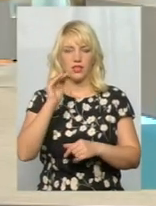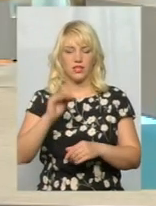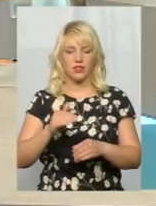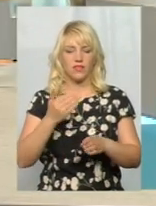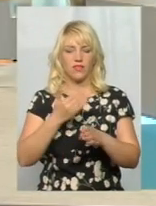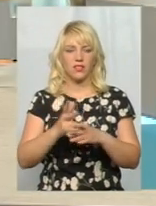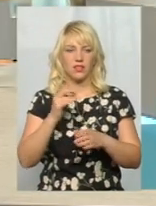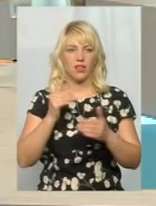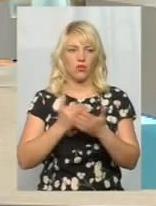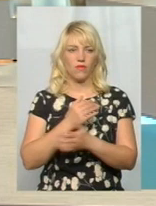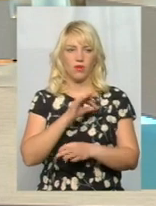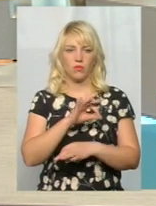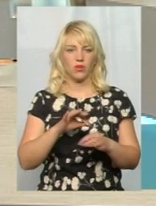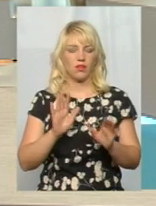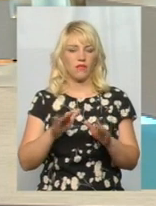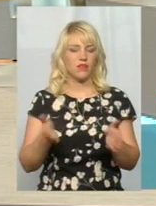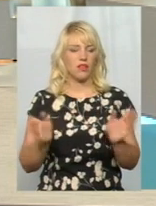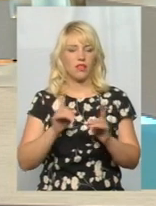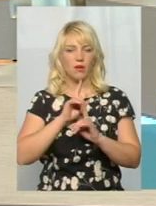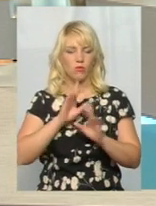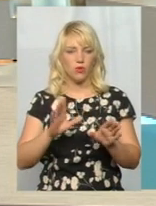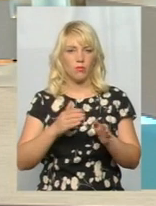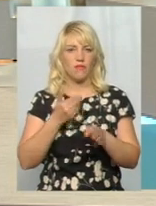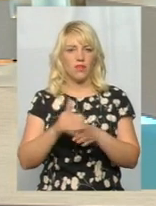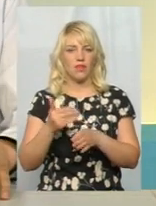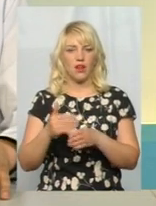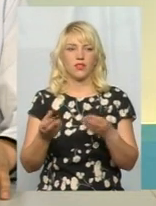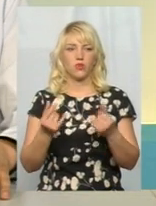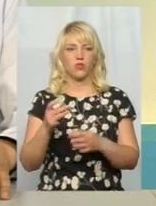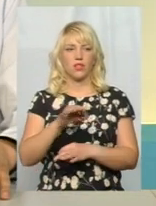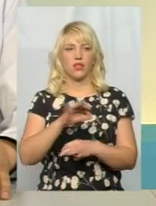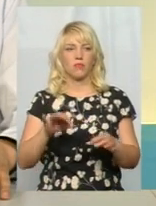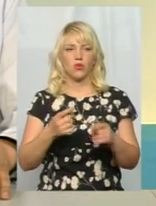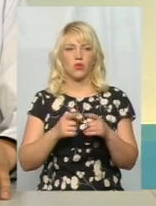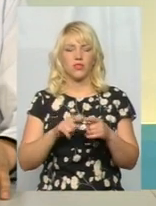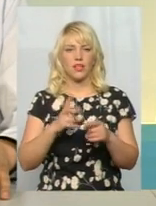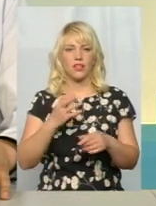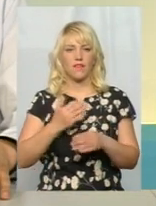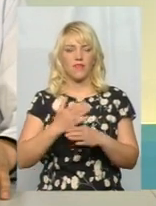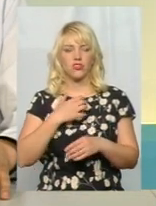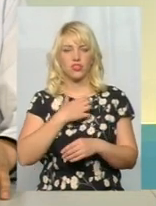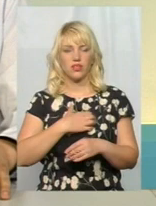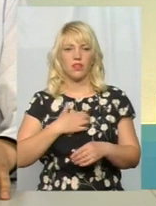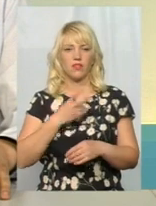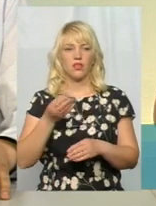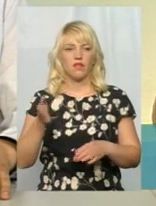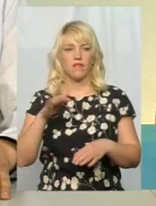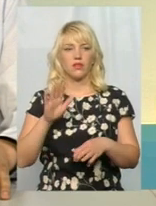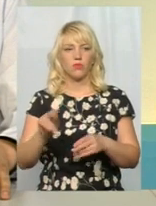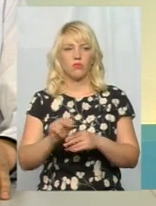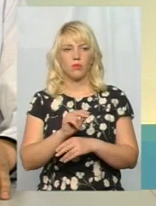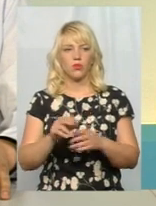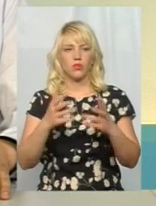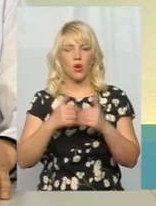проєкт. Давайте не будемо виділяти кошти на проєкти, хоча це досить важливо. Давайте будемо ремонтувати